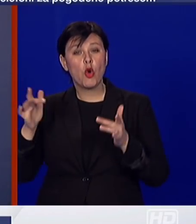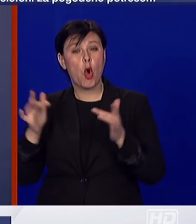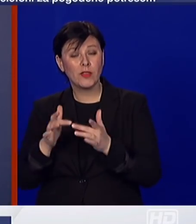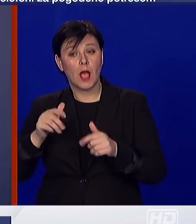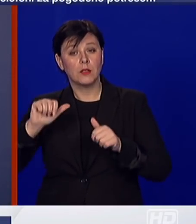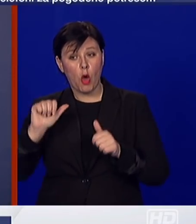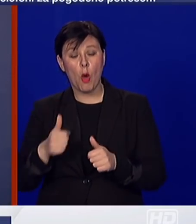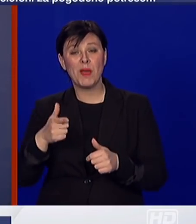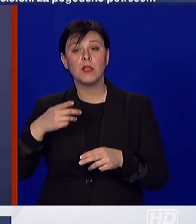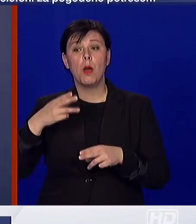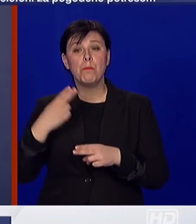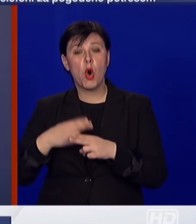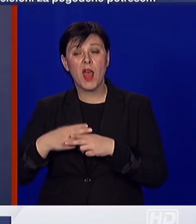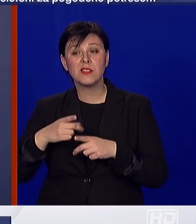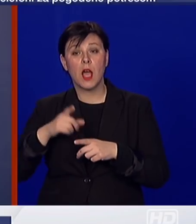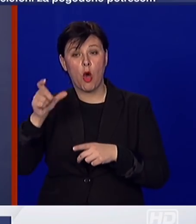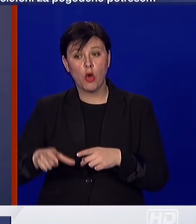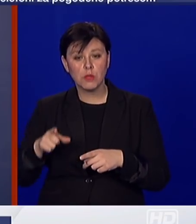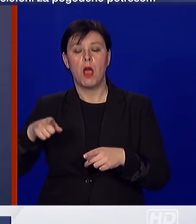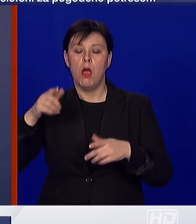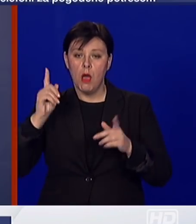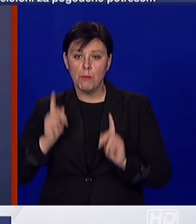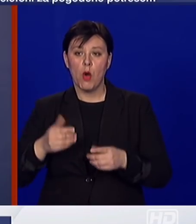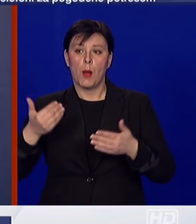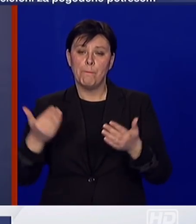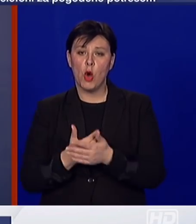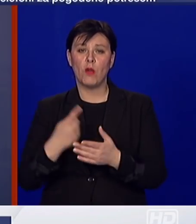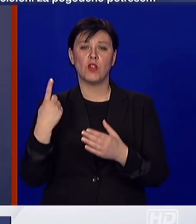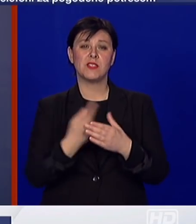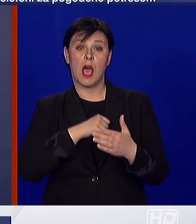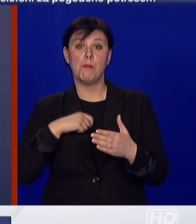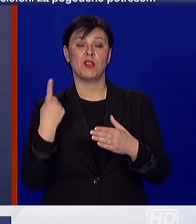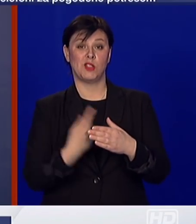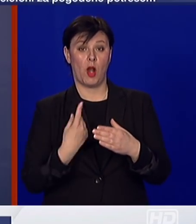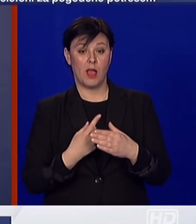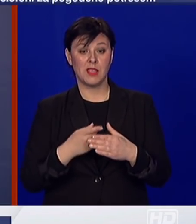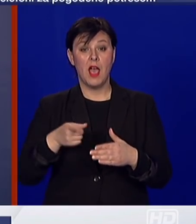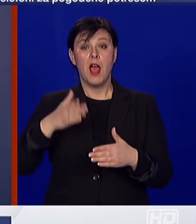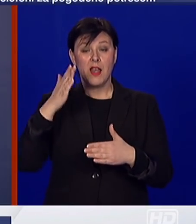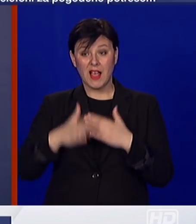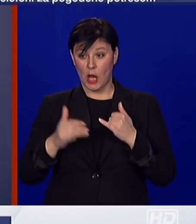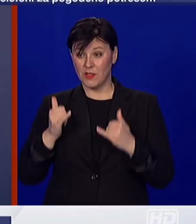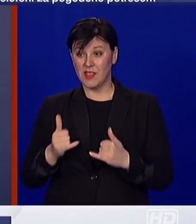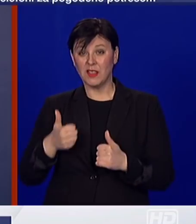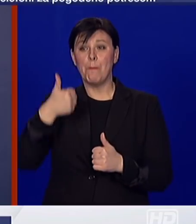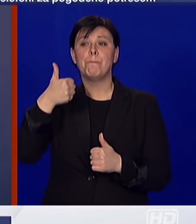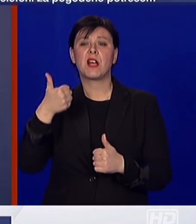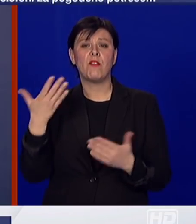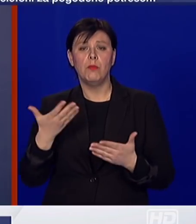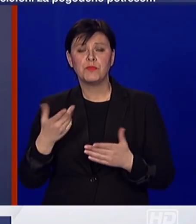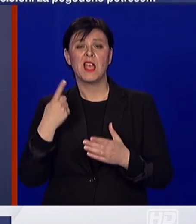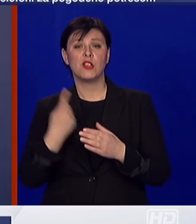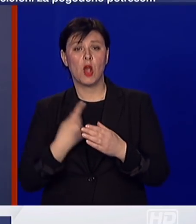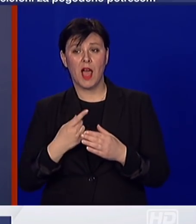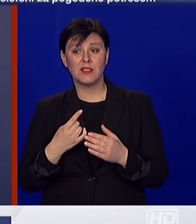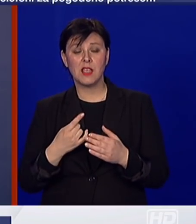sa oboljenom osobom, ponovo trebati otići u samoizolaciju, a na kraju ove samoizolacije, prve dakle u kojoj se već nalaze,